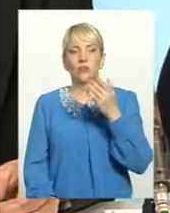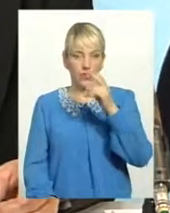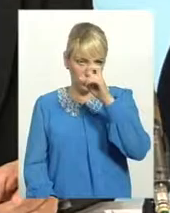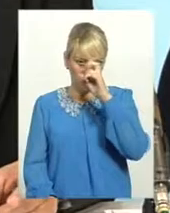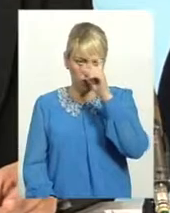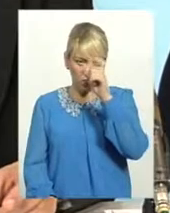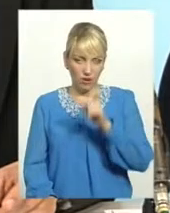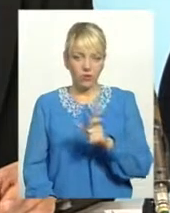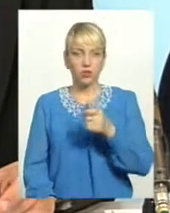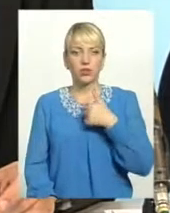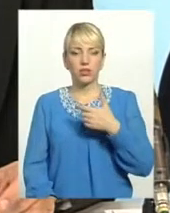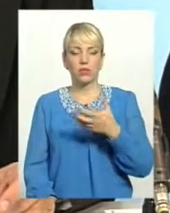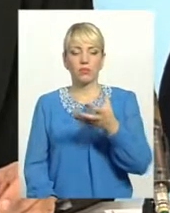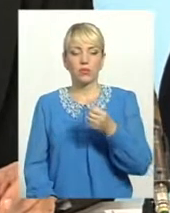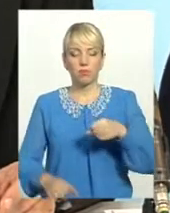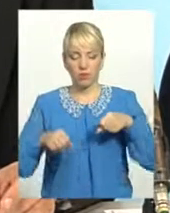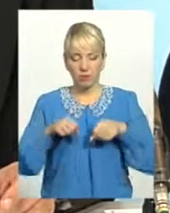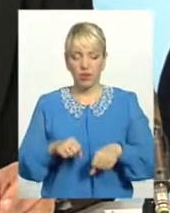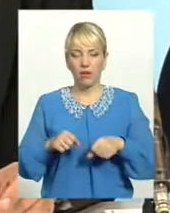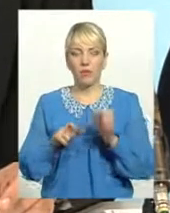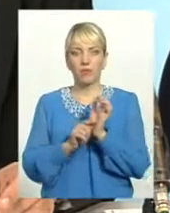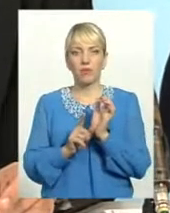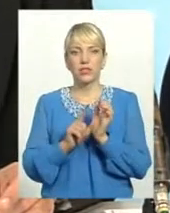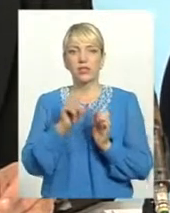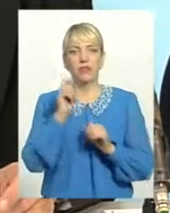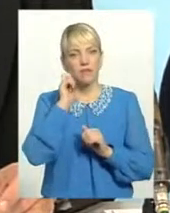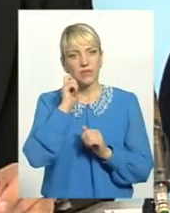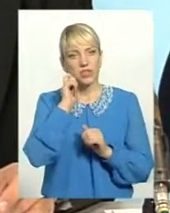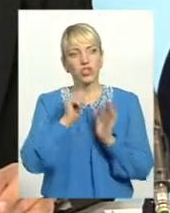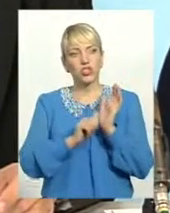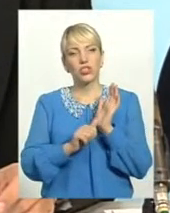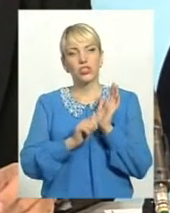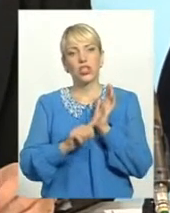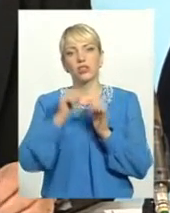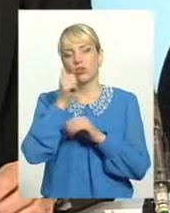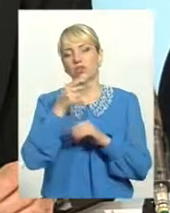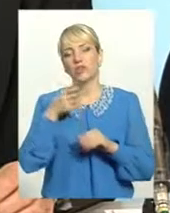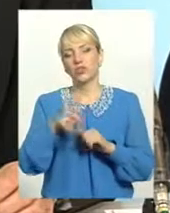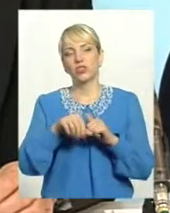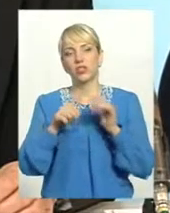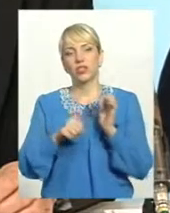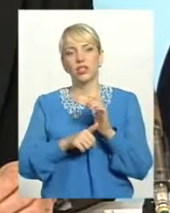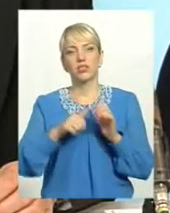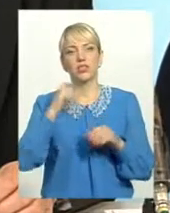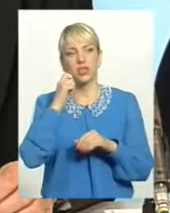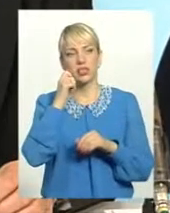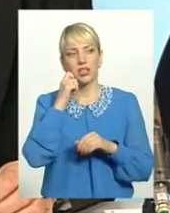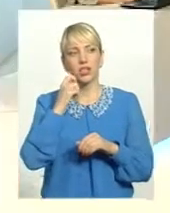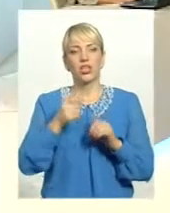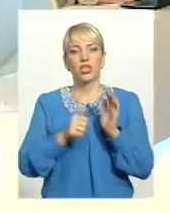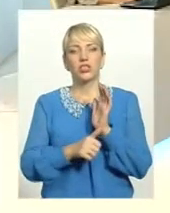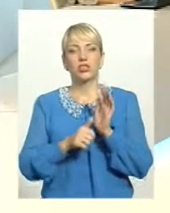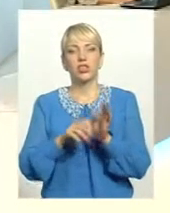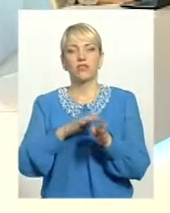держави право на пенсію за віком, це 60 років. І якщо говорити за 2016 рік, то 60 років виповнюється